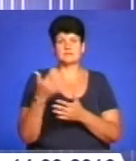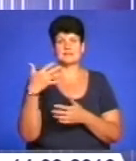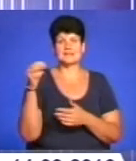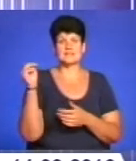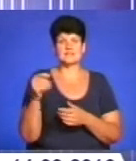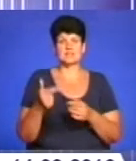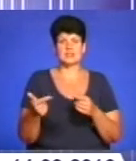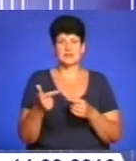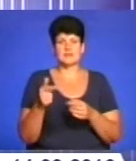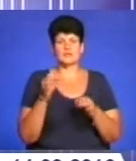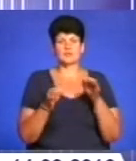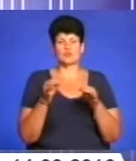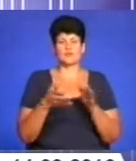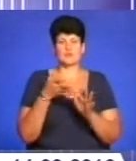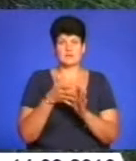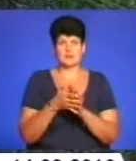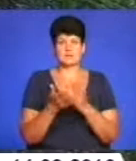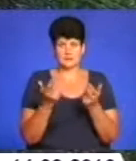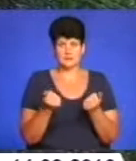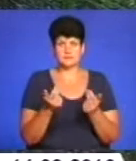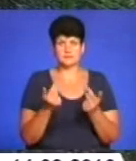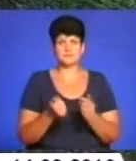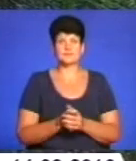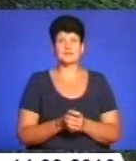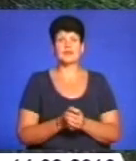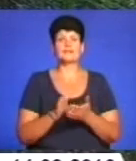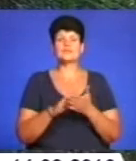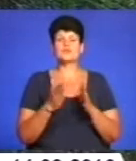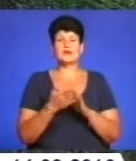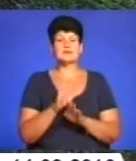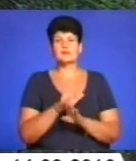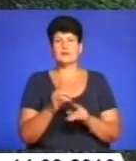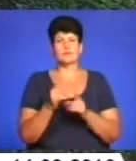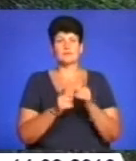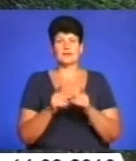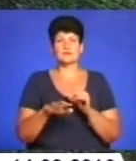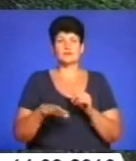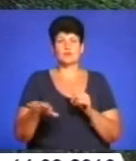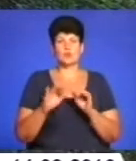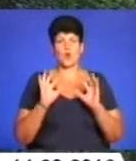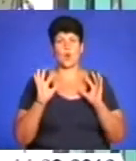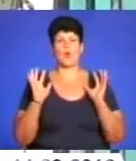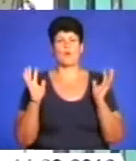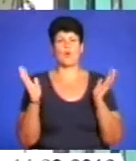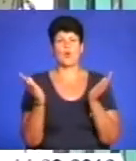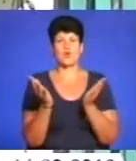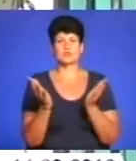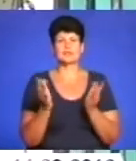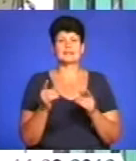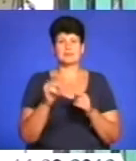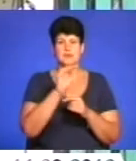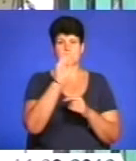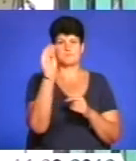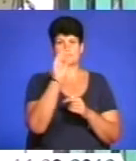гривень на судові витрати, так? Так. Проте ситуація не змінилась. Територія обгороджена парканом, на якому великими